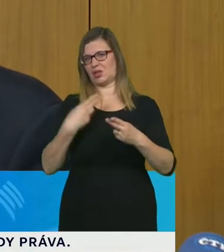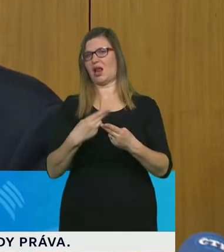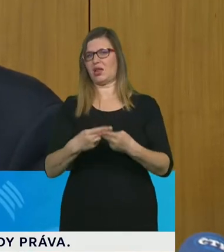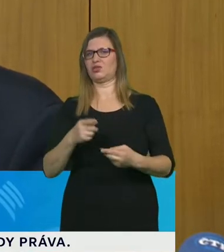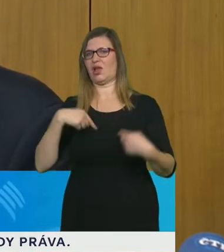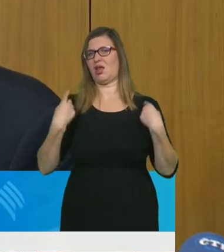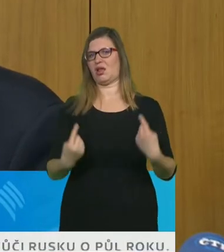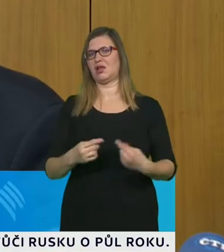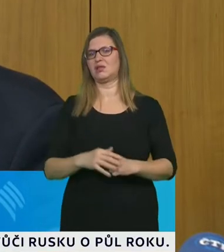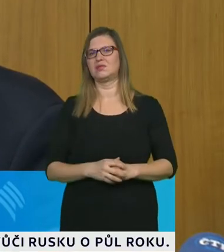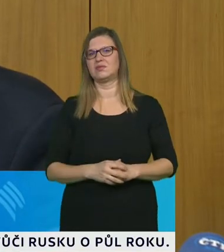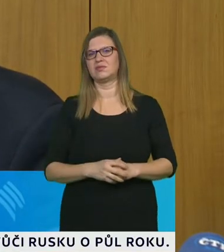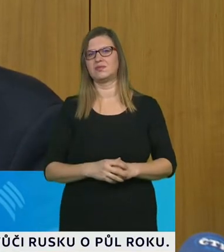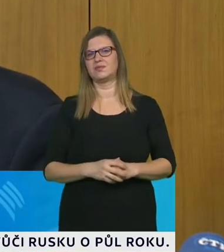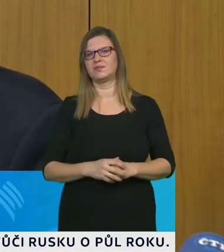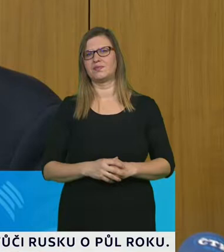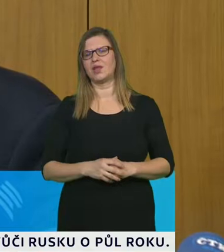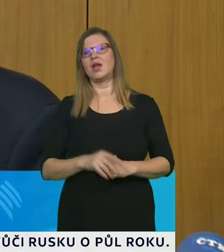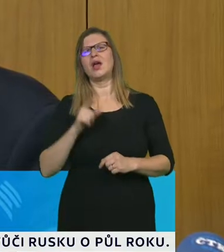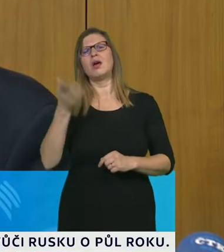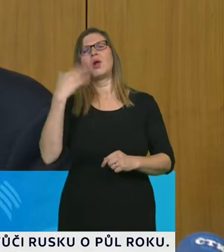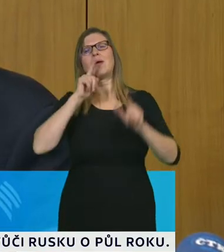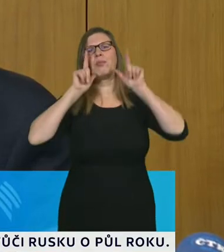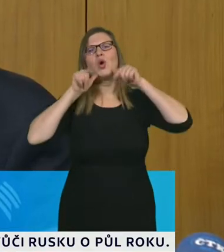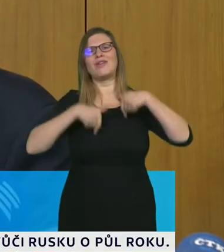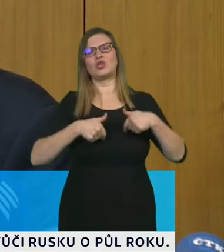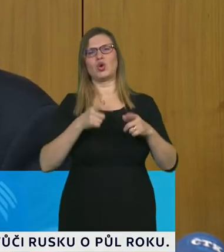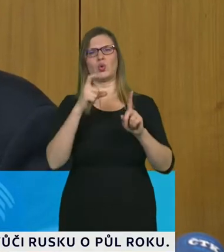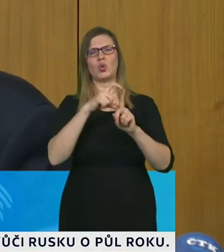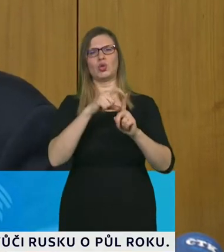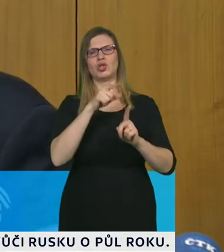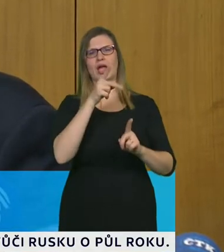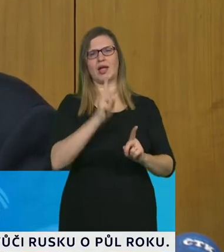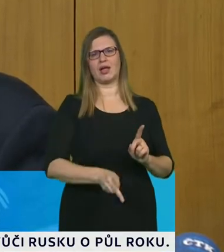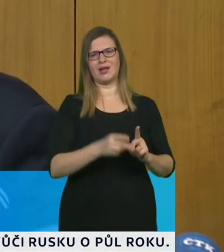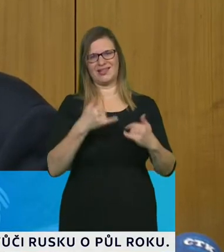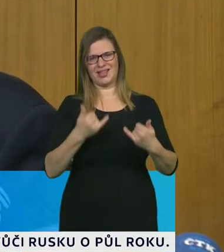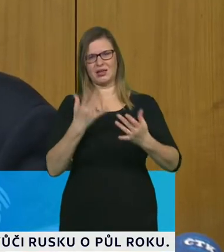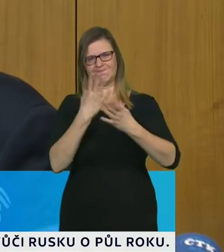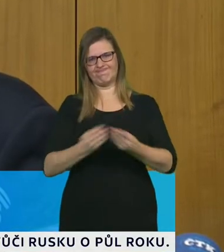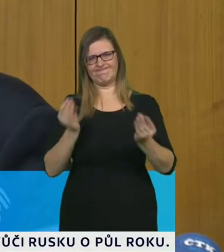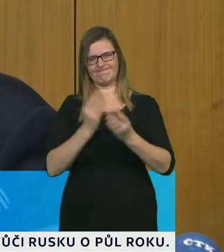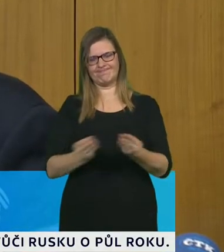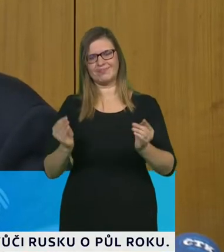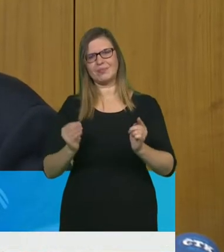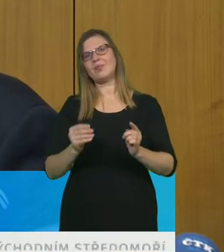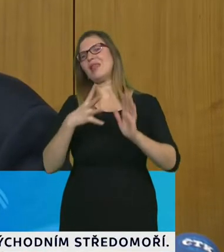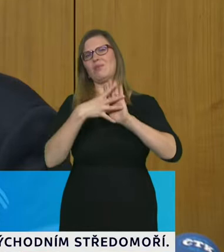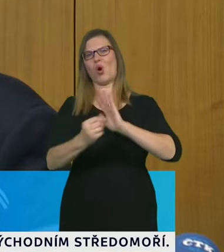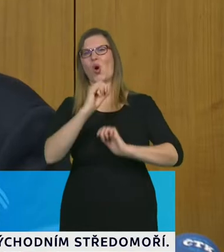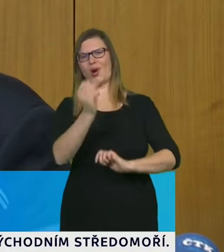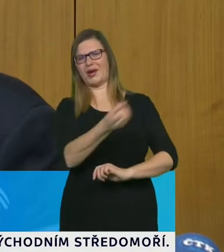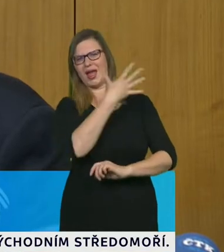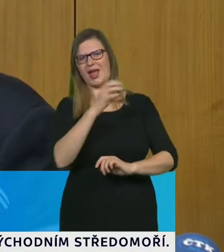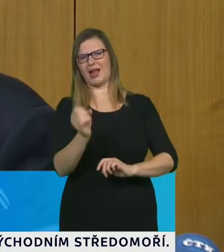Dušek, má tu výhodu, že se opravdu velmi a velmi často trefil. V podstatě